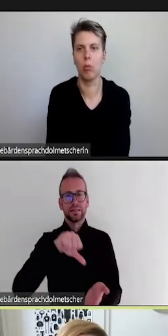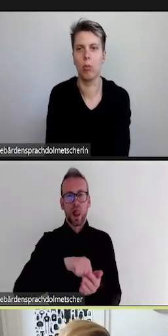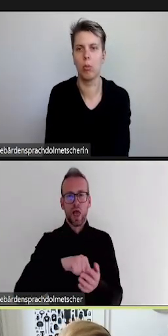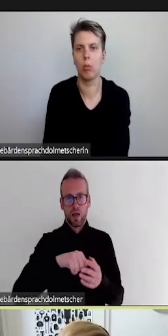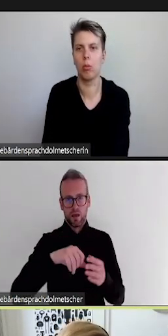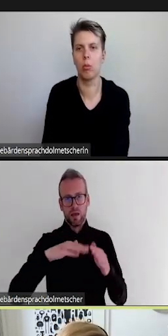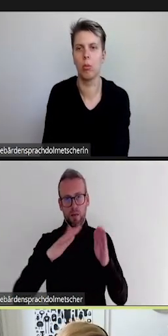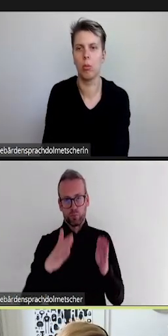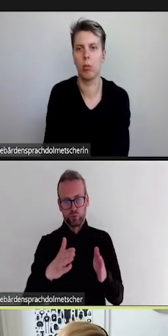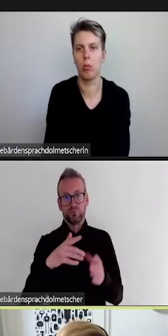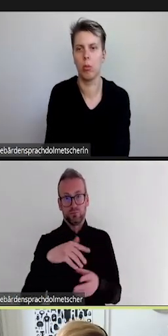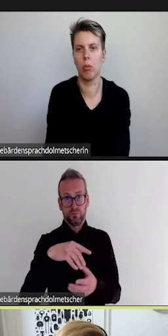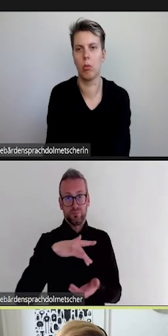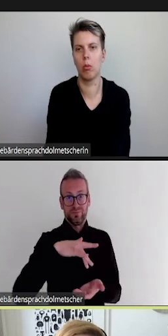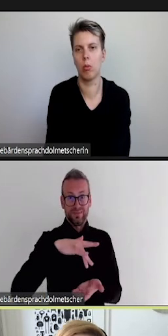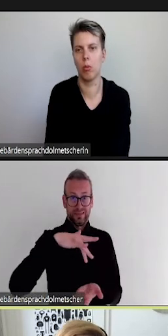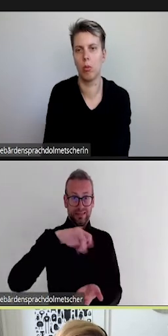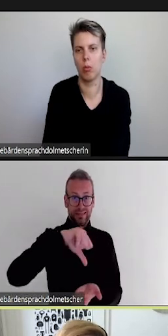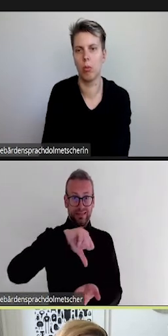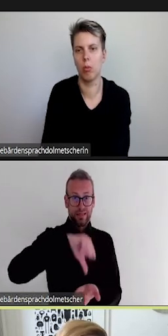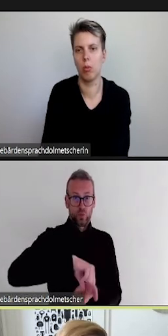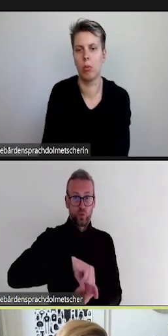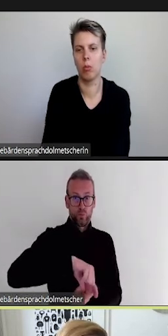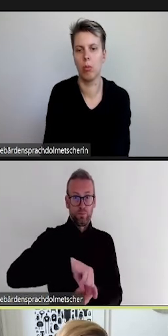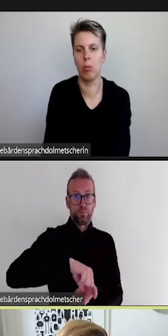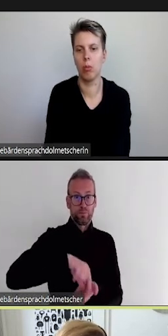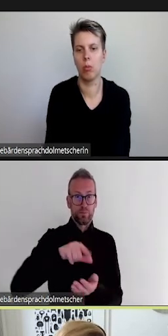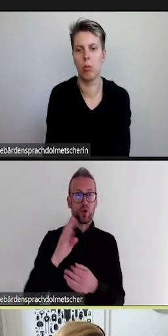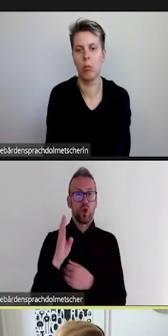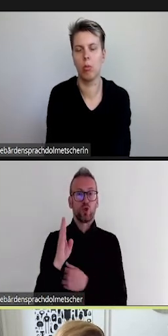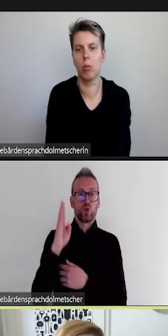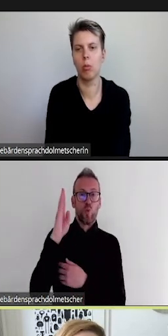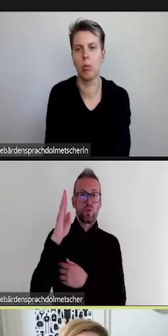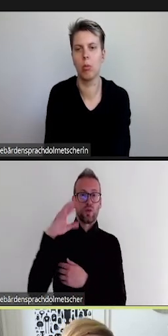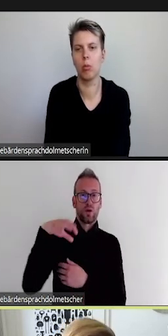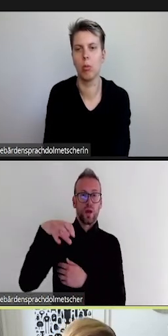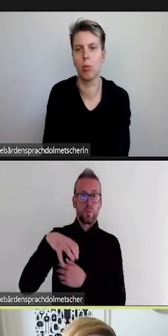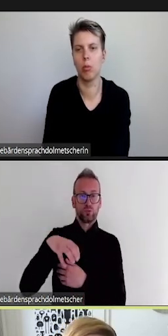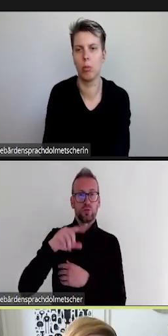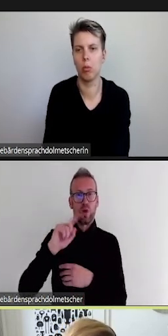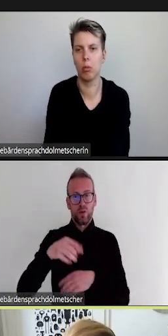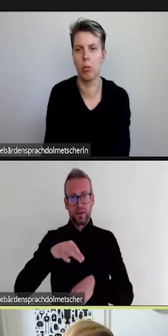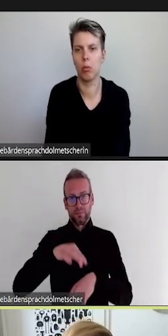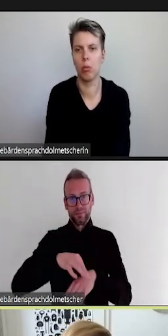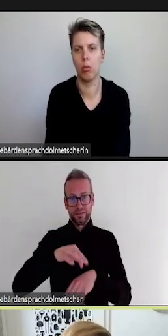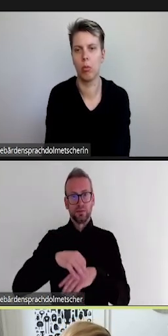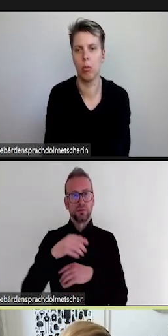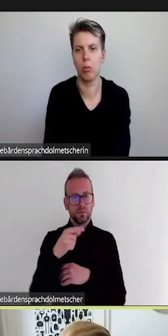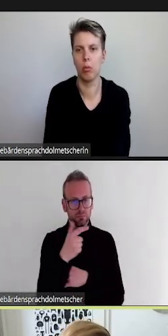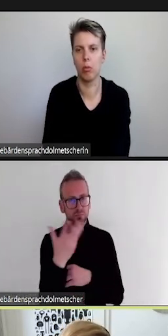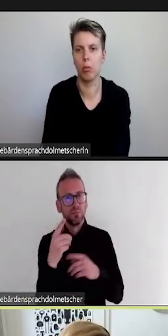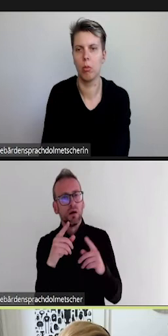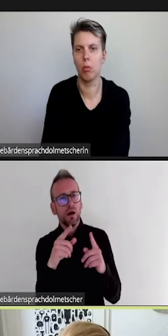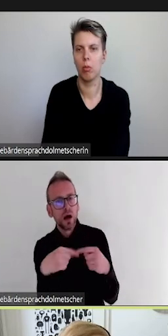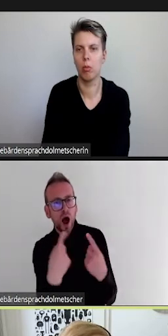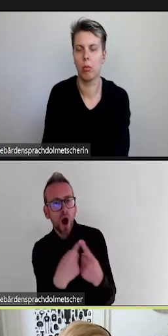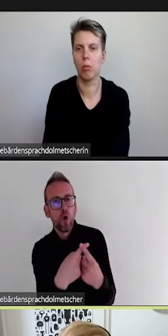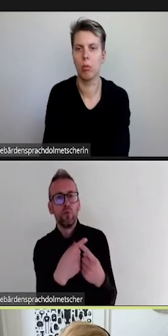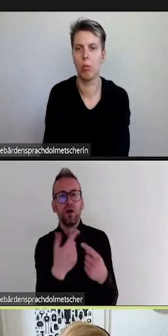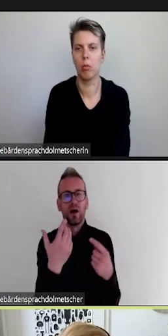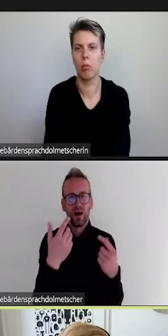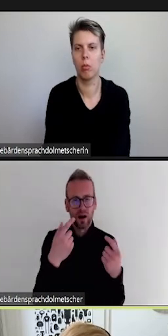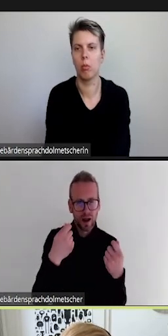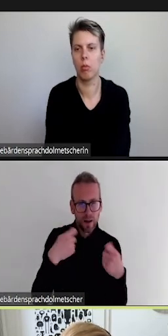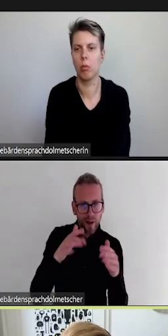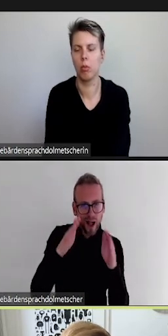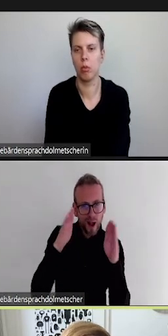muss, wer denn überhaupt welche Aussage zur Raumqualität treffen kann und über die Gegebenheiten vor Ort dann auch genau Bescheid weiß.